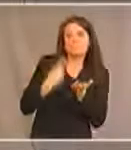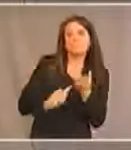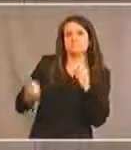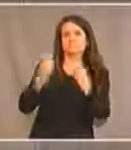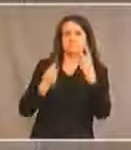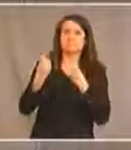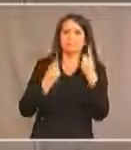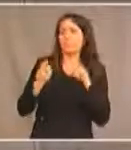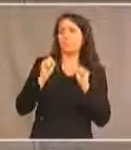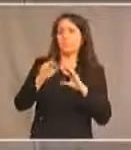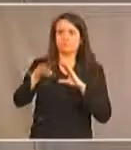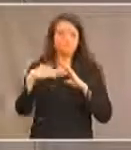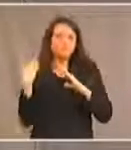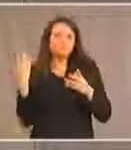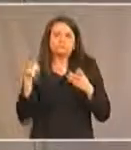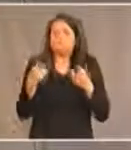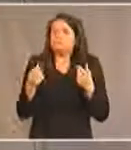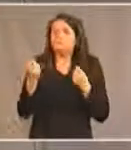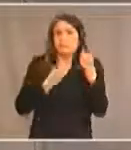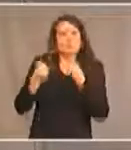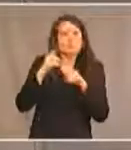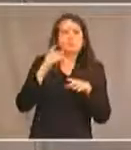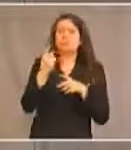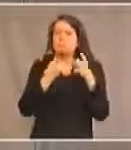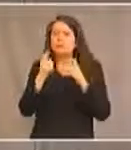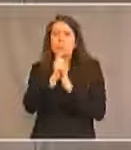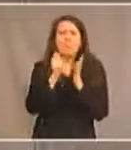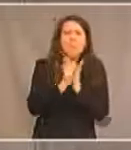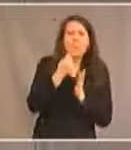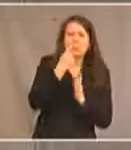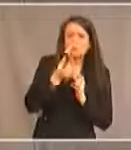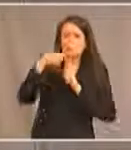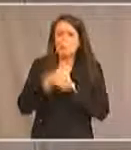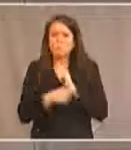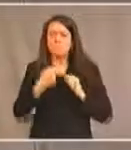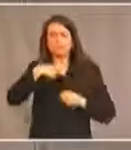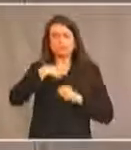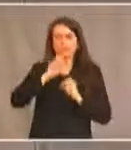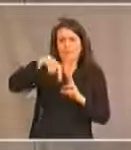envoyant des questions au sujet de la loi auxquelles vous voudriez que les membres du panel répondent. Il y aura une pause vers